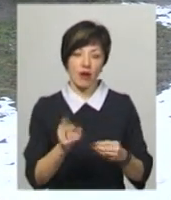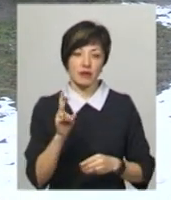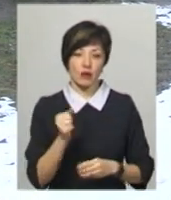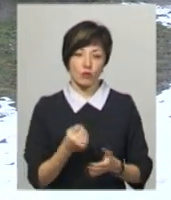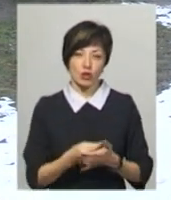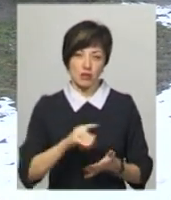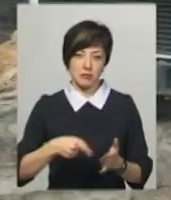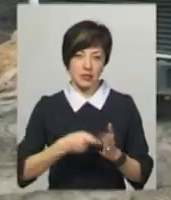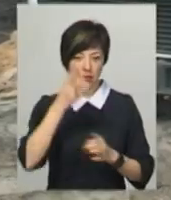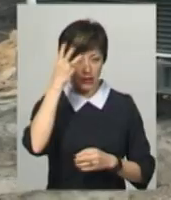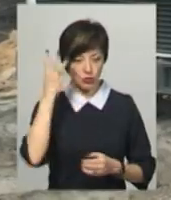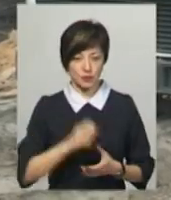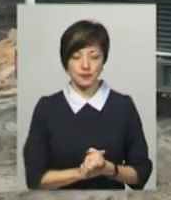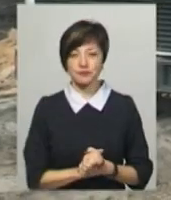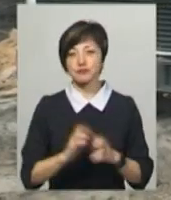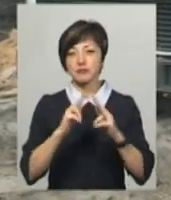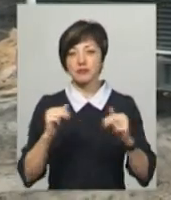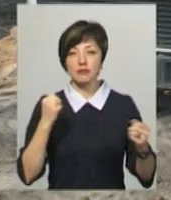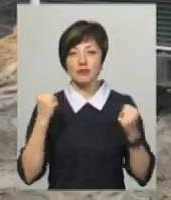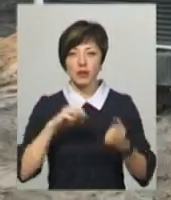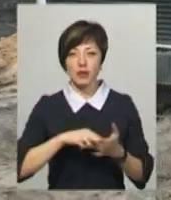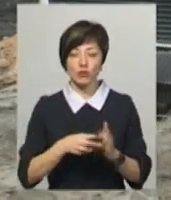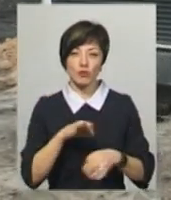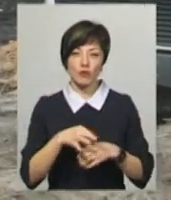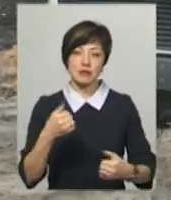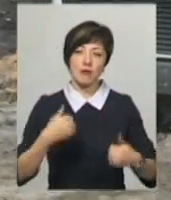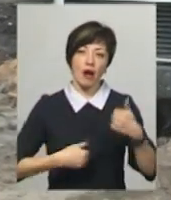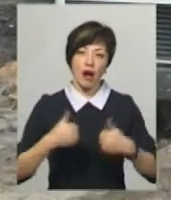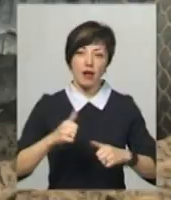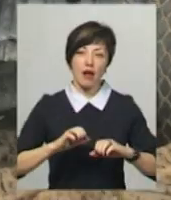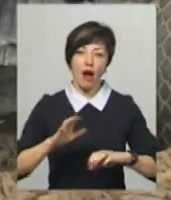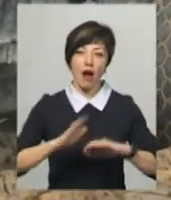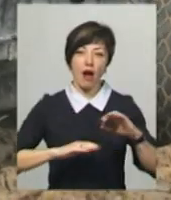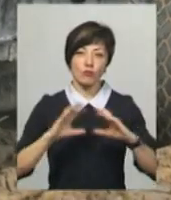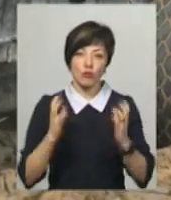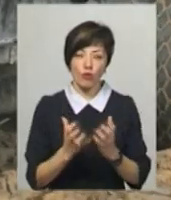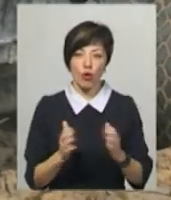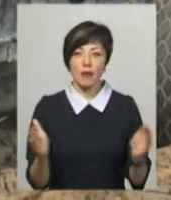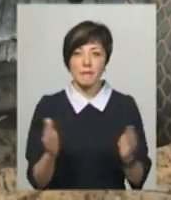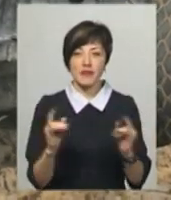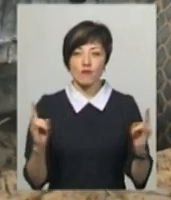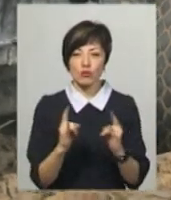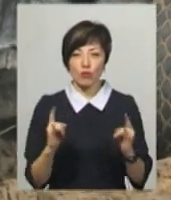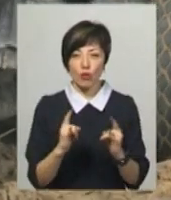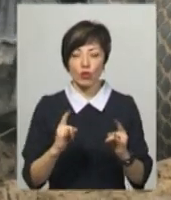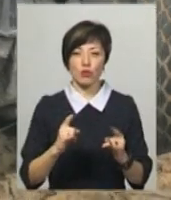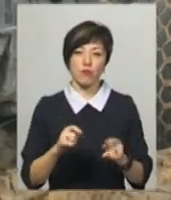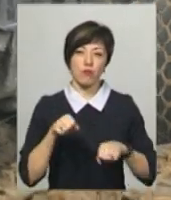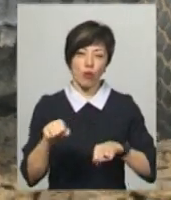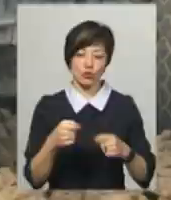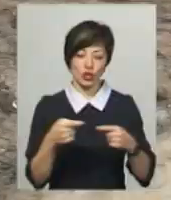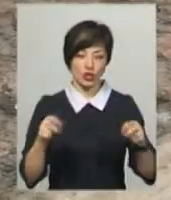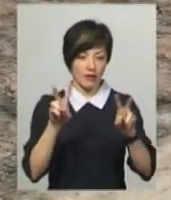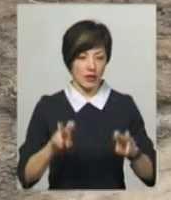бюджет міста Хмельницького. У Палаці спорту планують проводити змагання з гандболу, мініфутболу, баскетболу, фехтування, боксу та інших видів